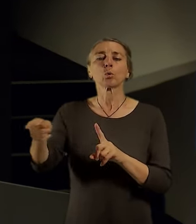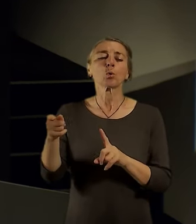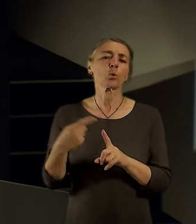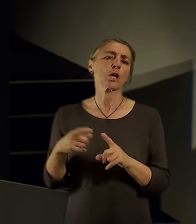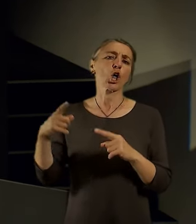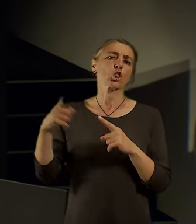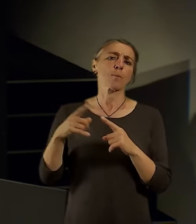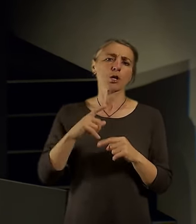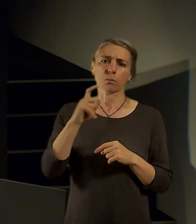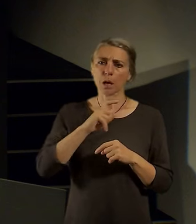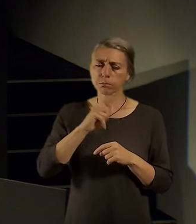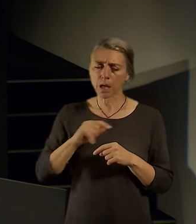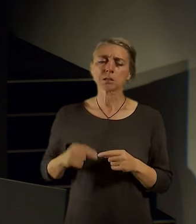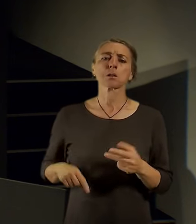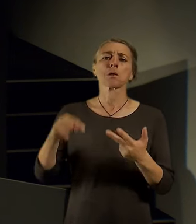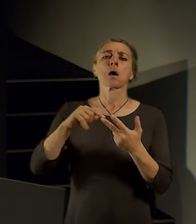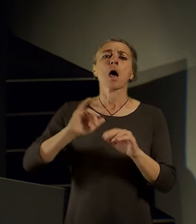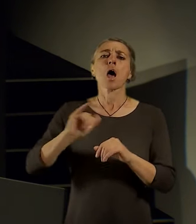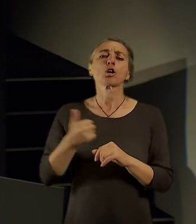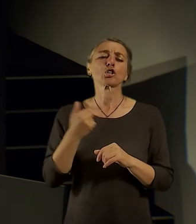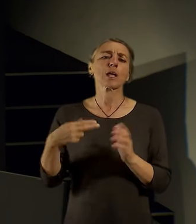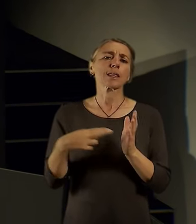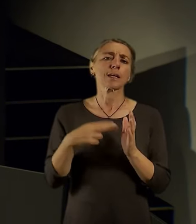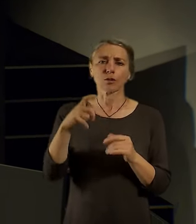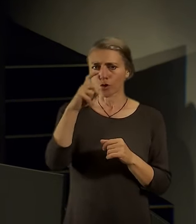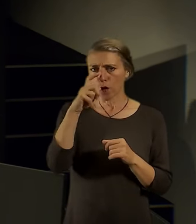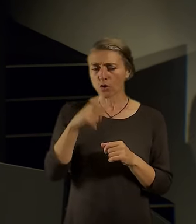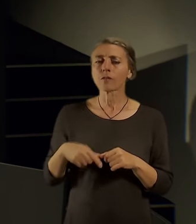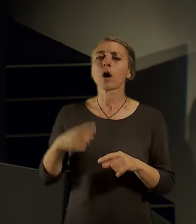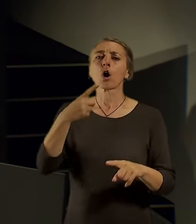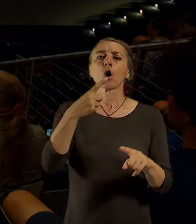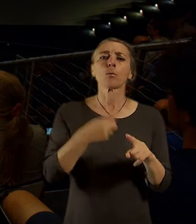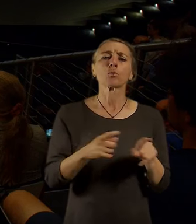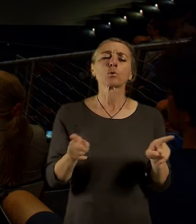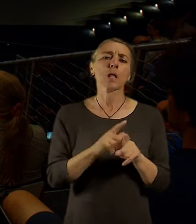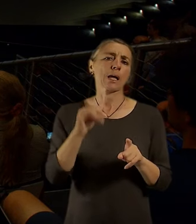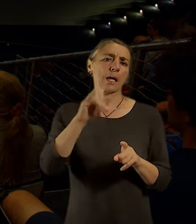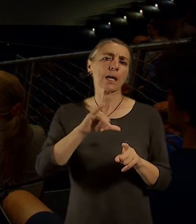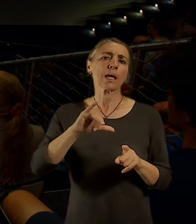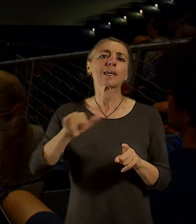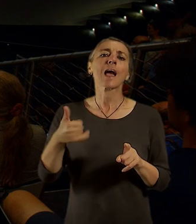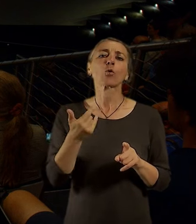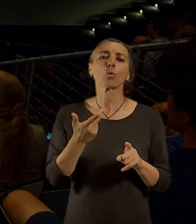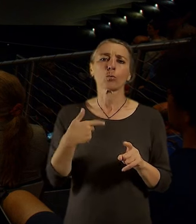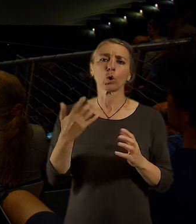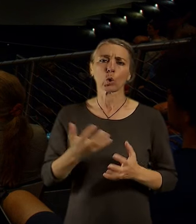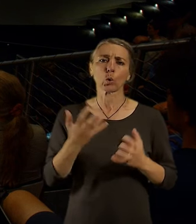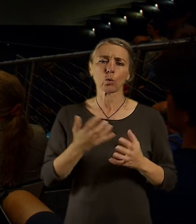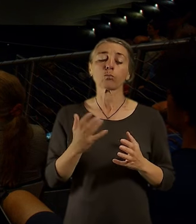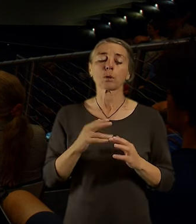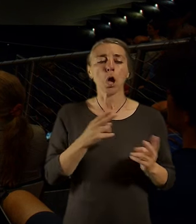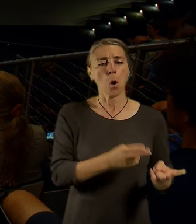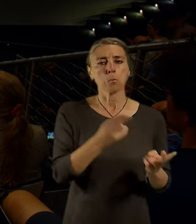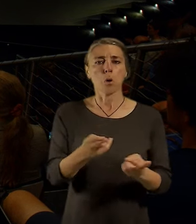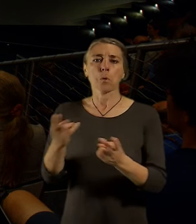Brabec, doplního specialistka analýz města Nina Dvořáková a specialista analýz města Jakub Hrubý. Tak předávám ti to, Zdeňko. Vítej v